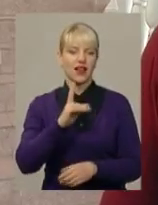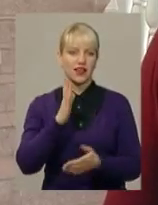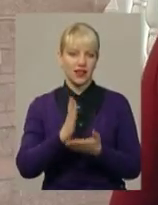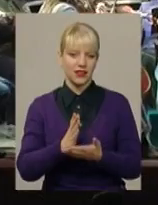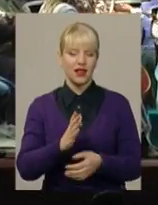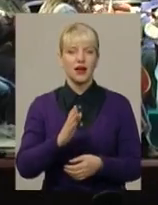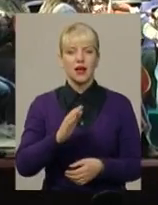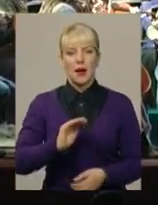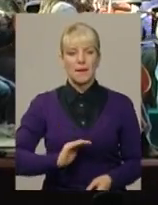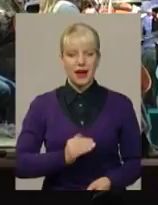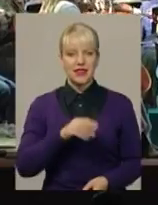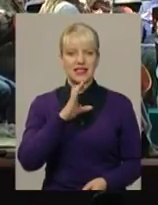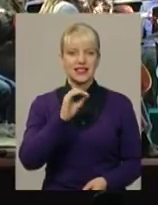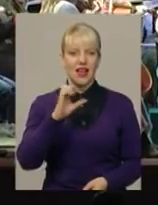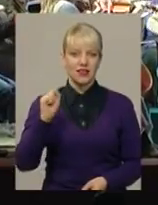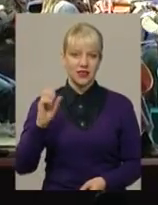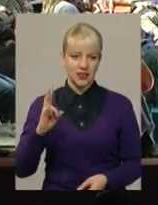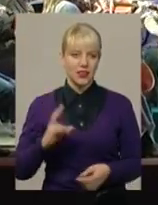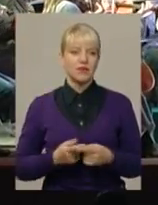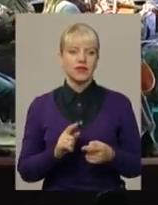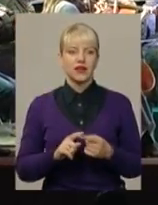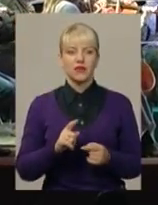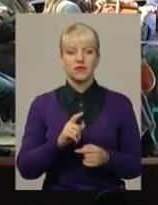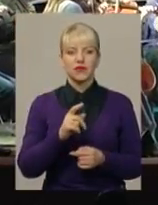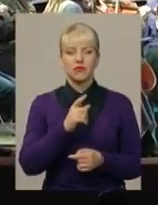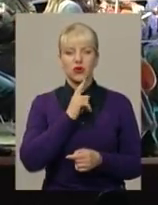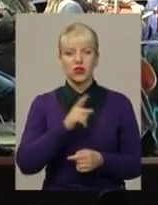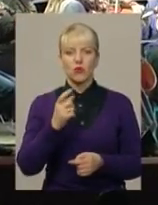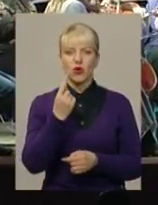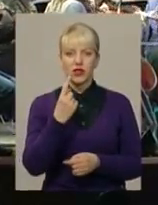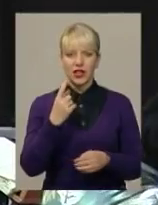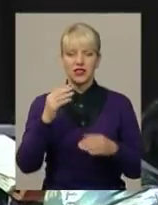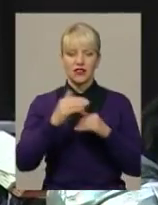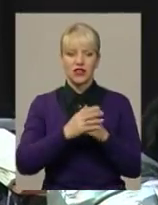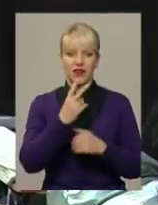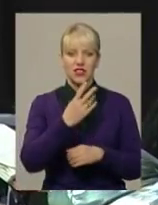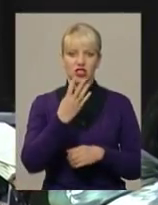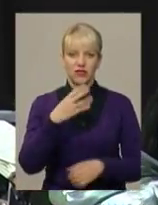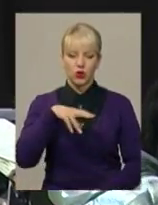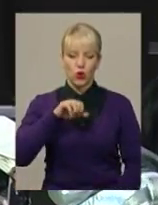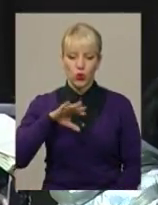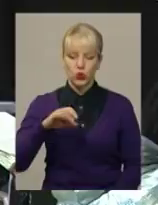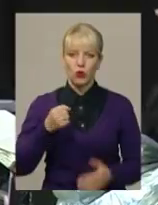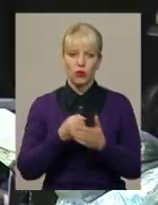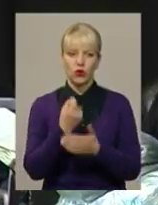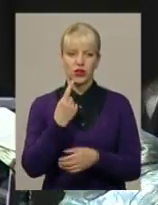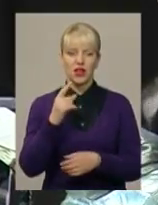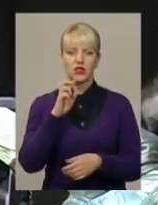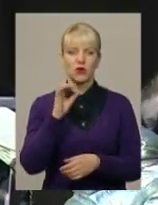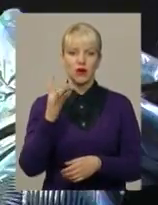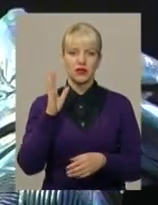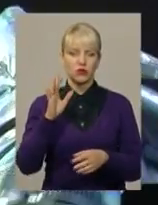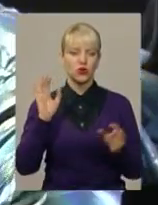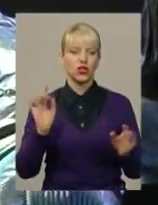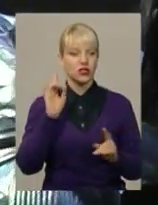Сан. На цьогорічному камерфесті протягом 11 вечорів з 24 лютого по 11 березня звучатиме музика